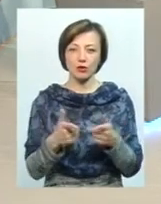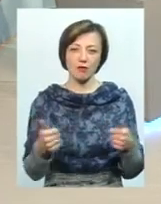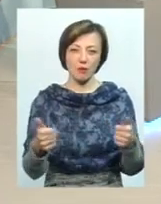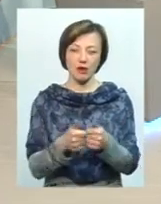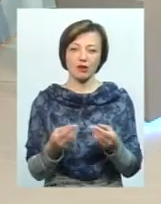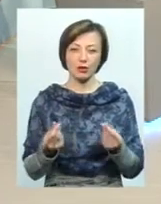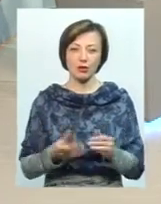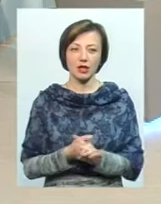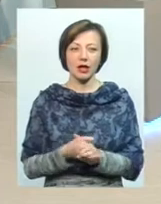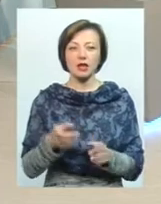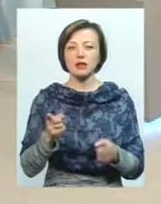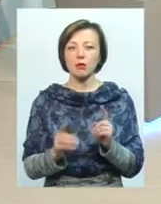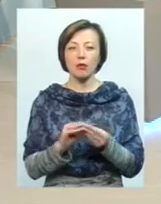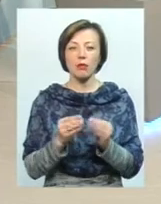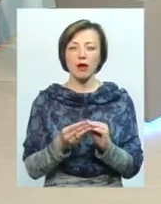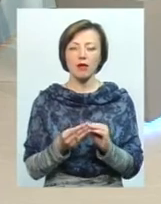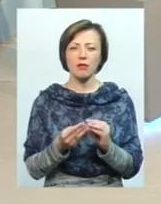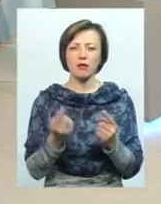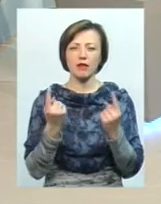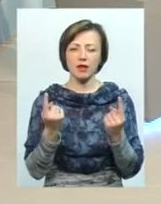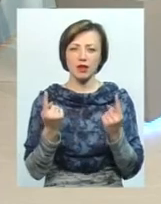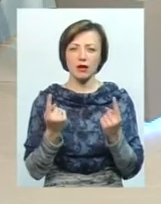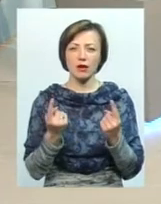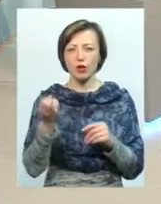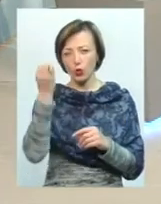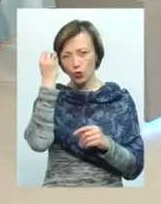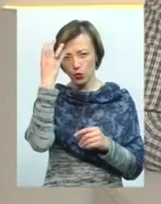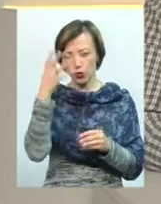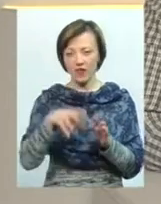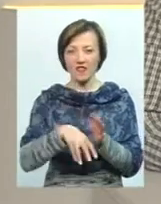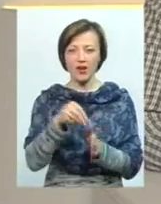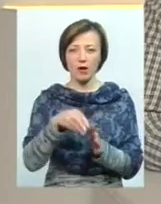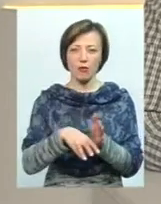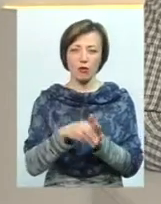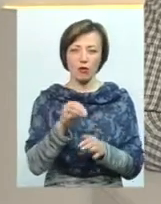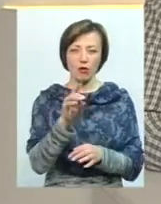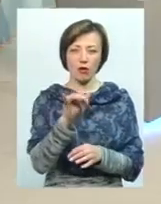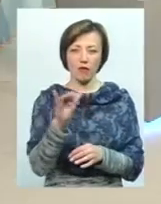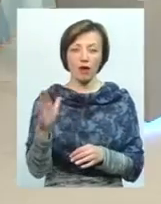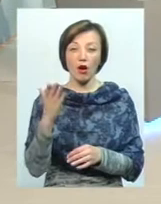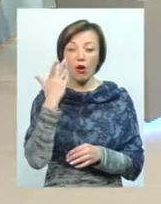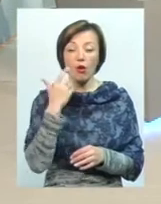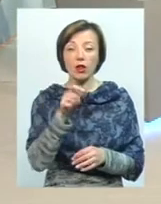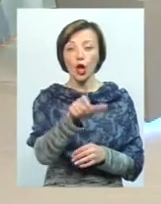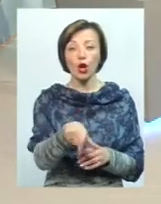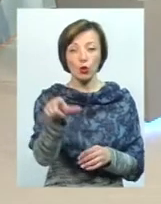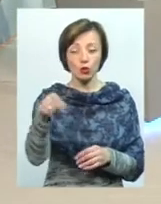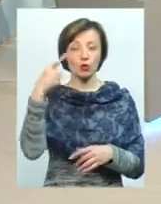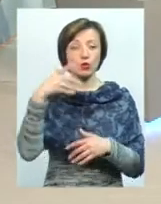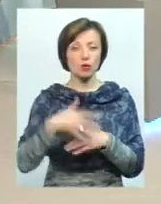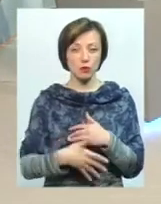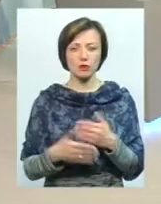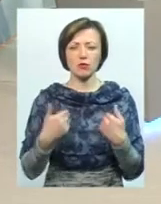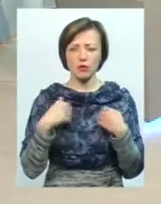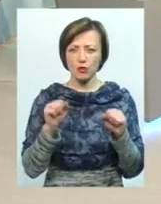Звичайно. Насправді тут проблема, глибуха проблема з культурою, виборчою культурою. Ну, коли виборці зрозуміють, що ми